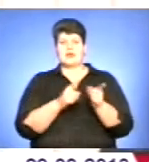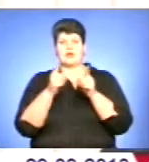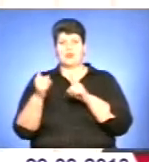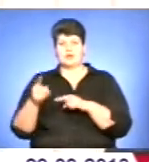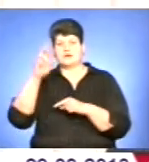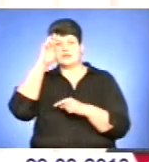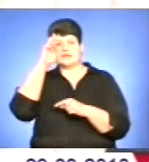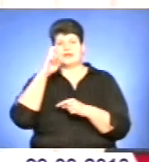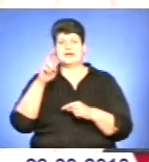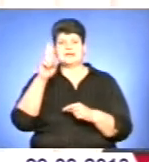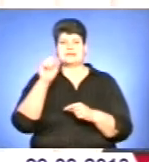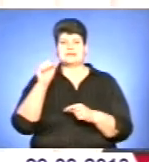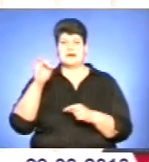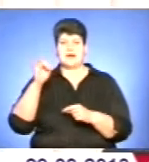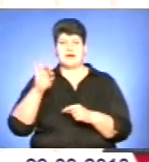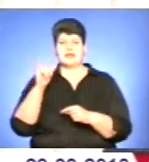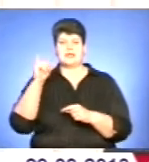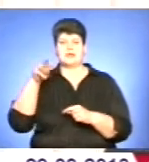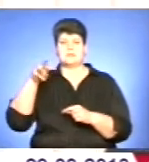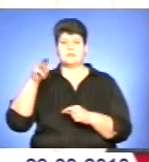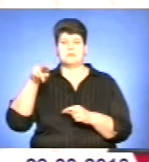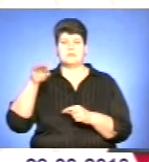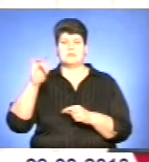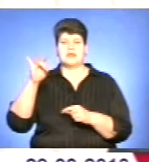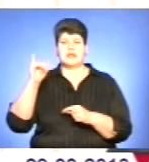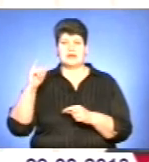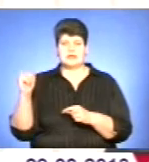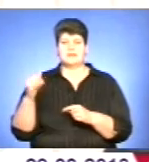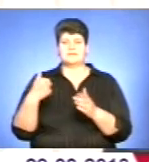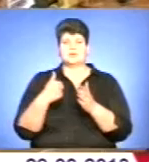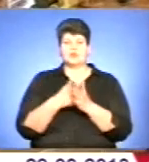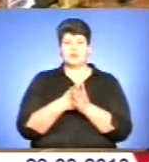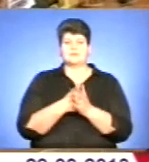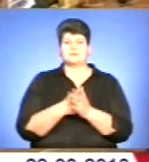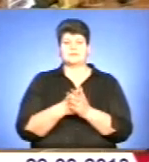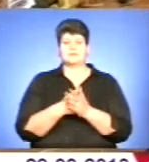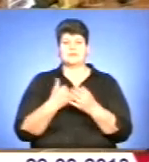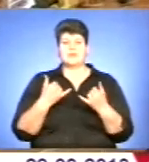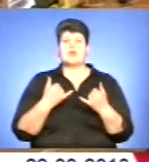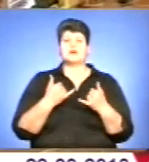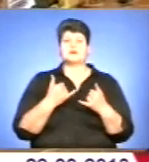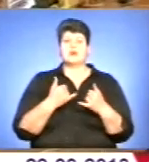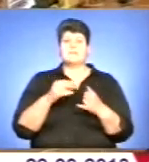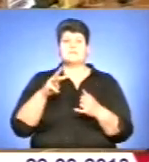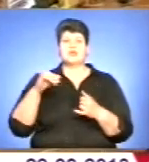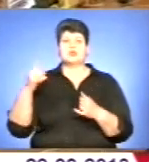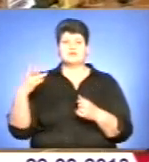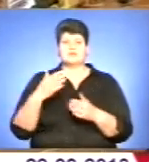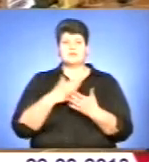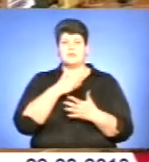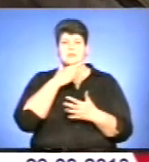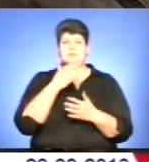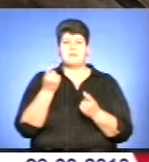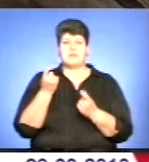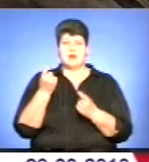незалежності, потім знову таки до будівництві більшовицької імперії. Мігновський мав небагато однодумців, для багатьох